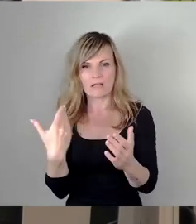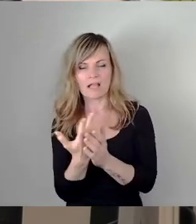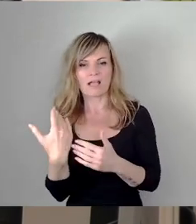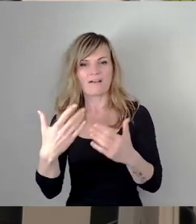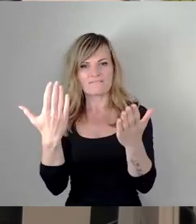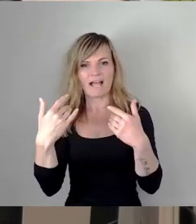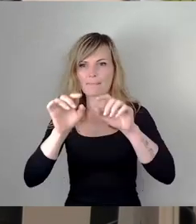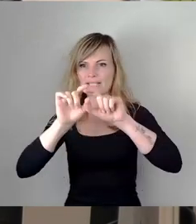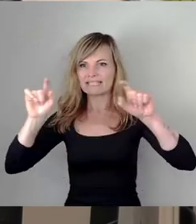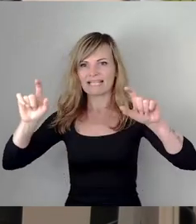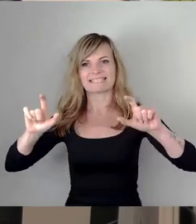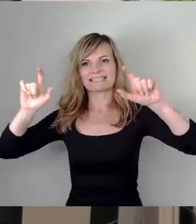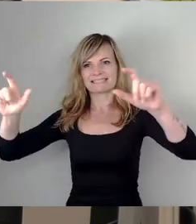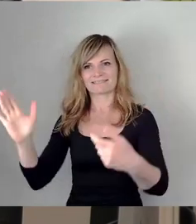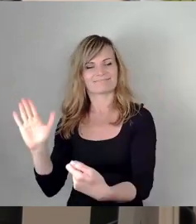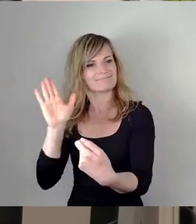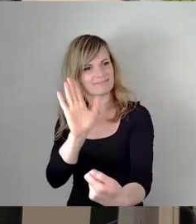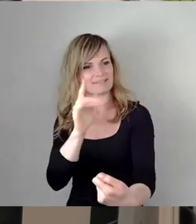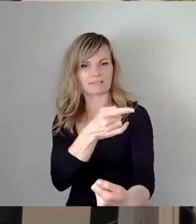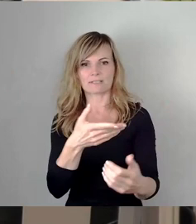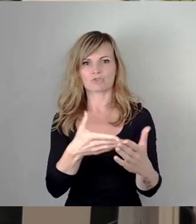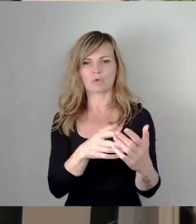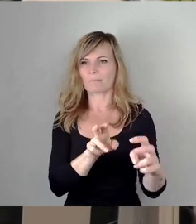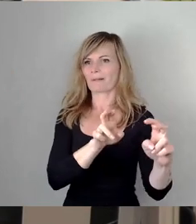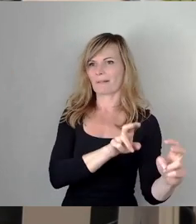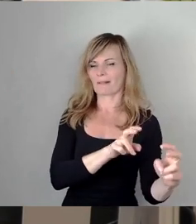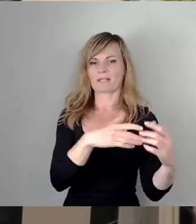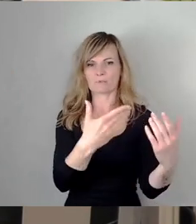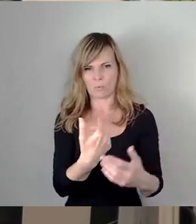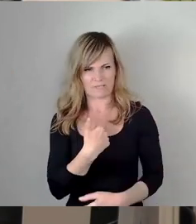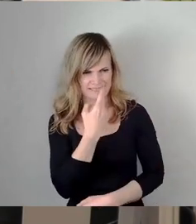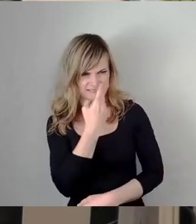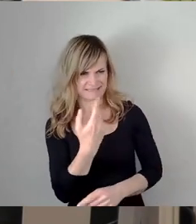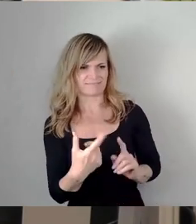Verlaub, ich halte das für lächerlich. Das ist Unsinn.